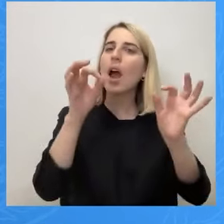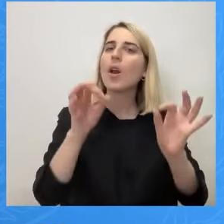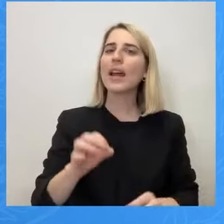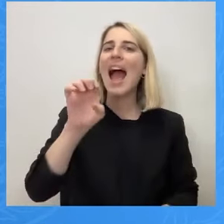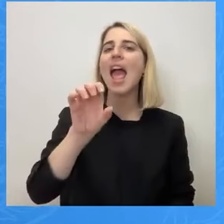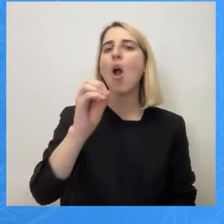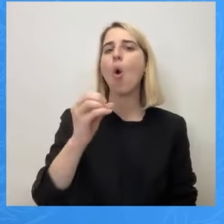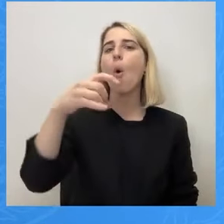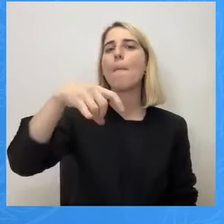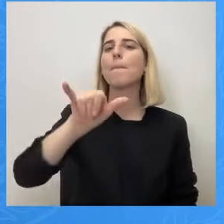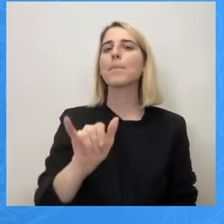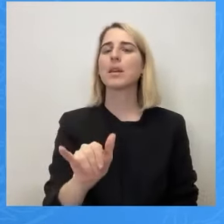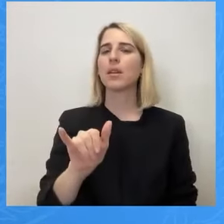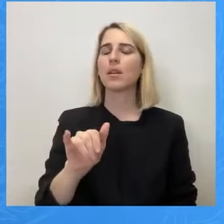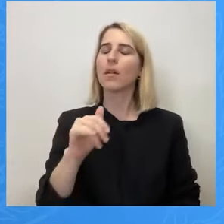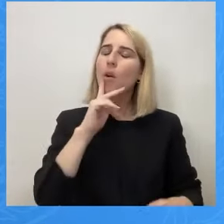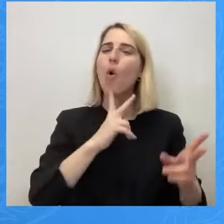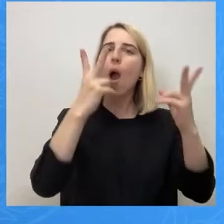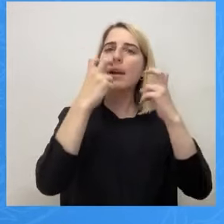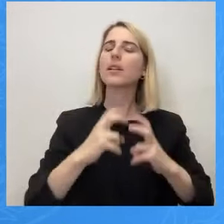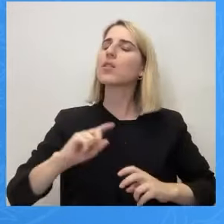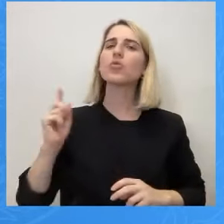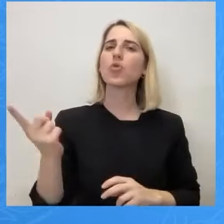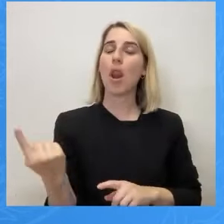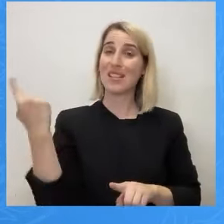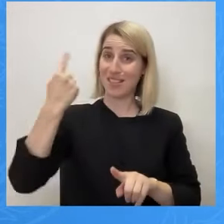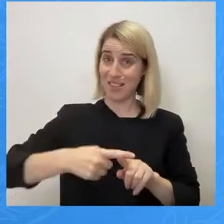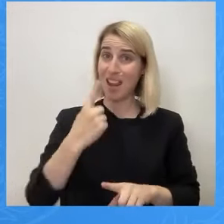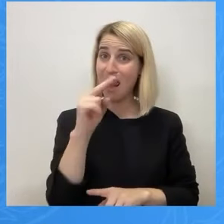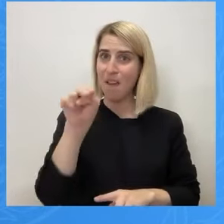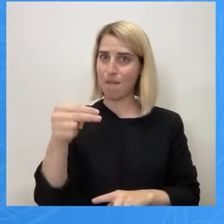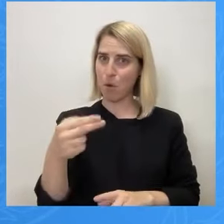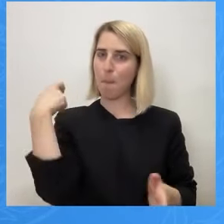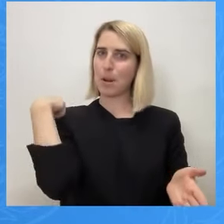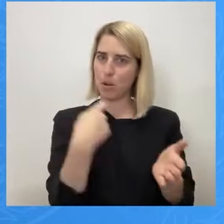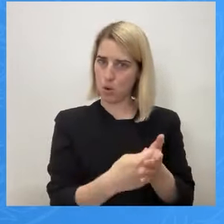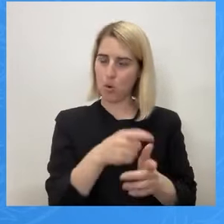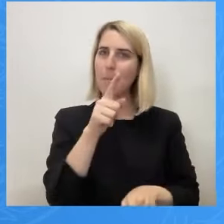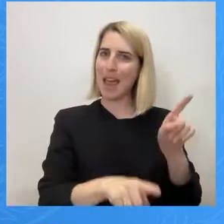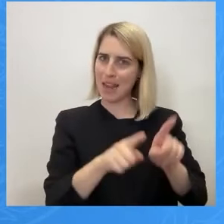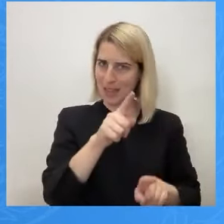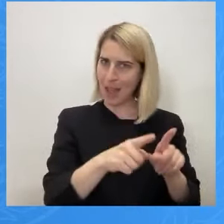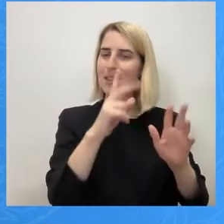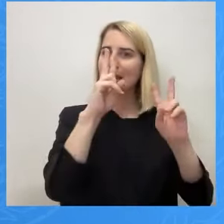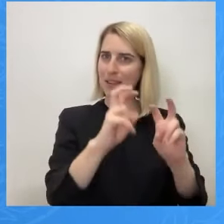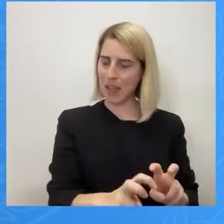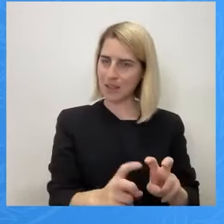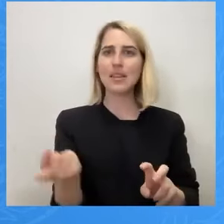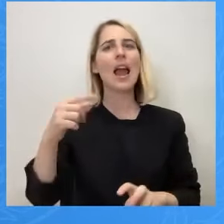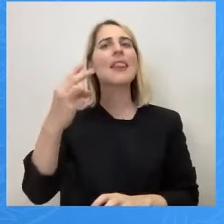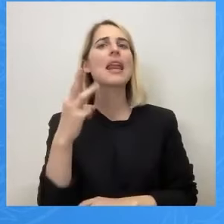Πληρώνουν επίσης ένα ευρώ για συγκεκριμένες και τρία ευρώ για πιο